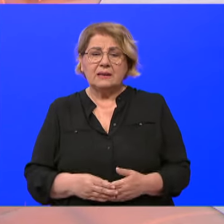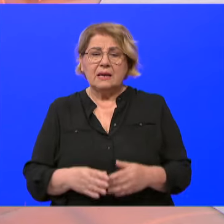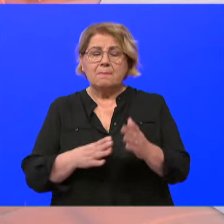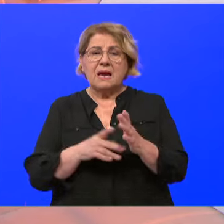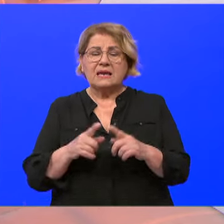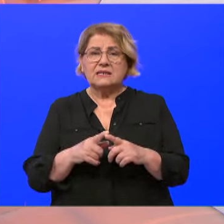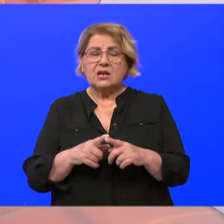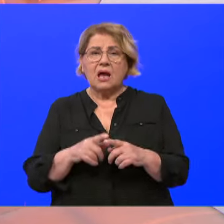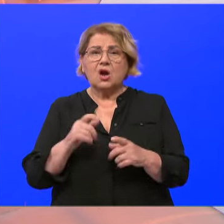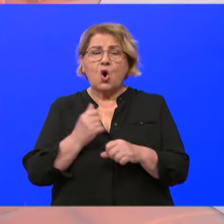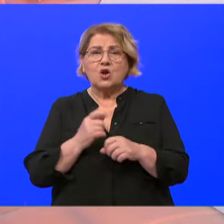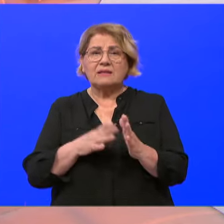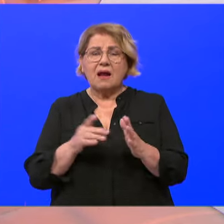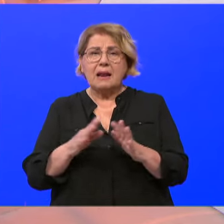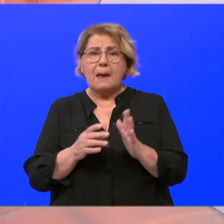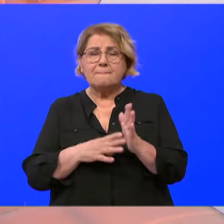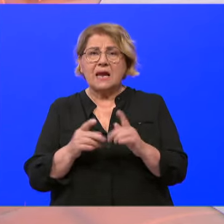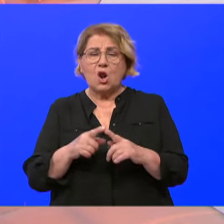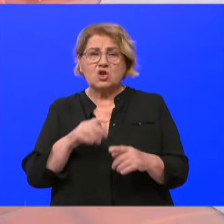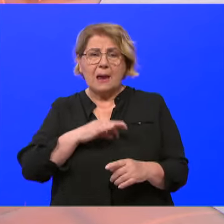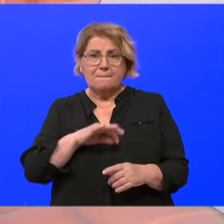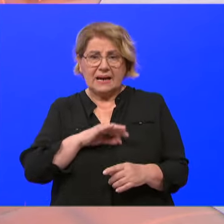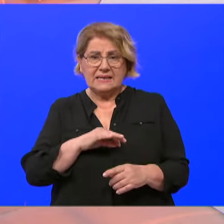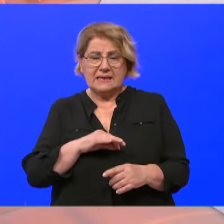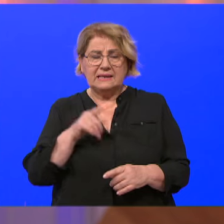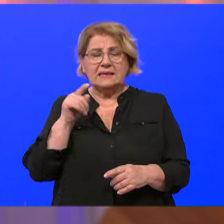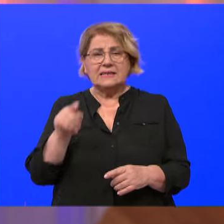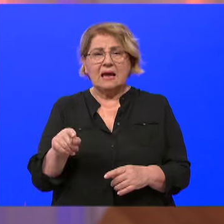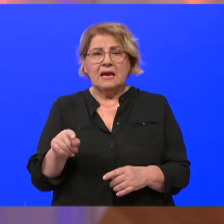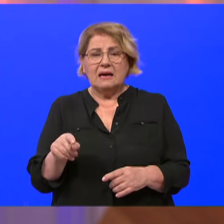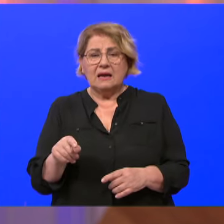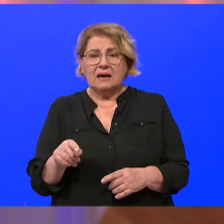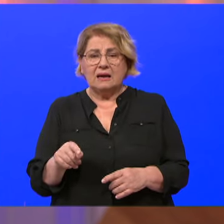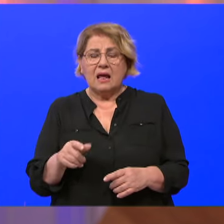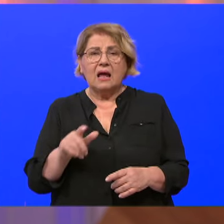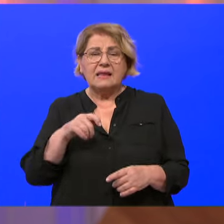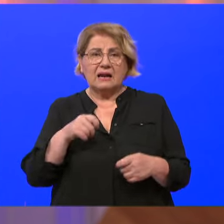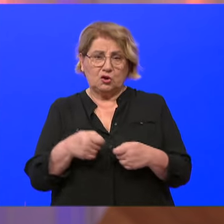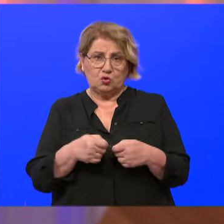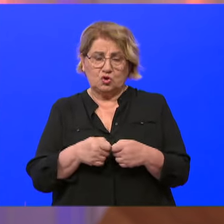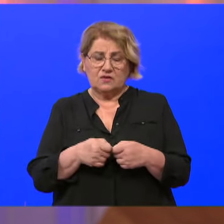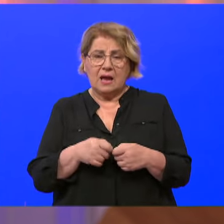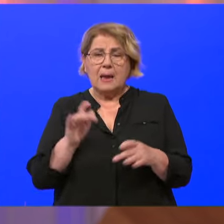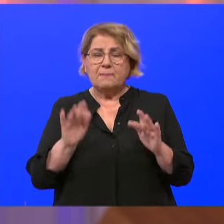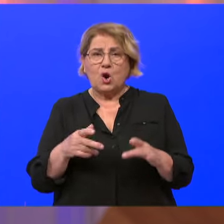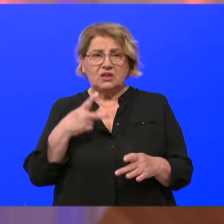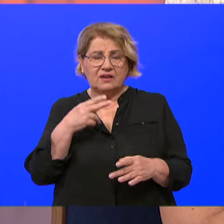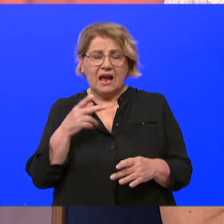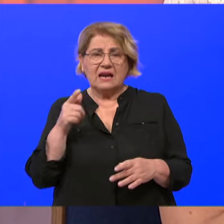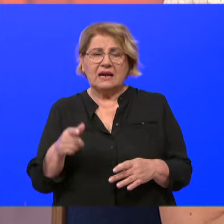magistru Gordanu Miloš, predsjednicu Lige protiv Raka Makarske rivijere. Dobar dan i dobrodošli. Dobar dan, hvala lijepa.